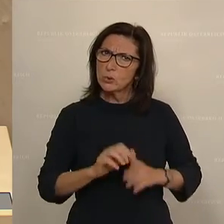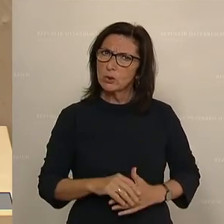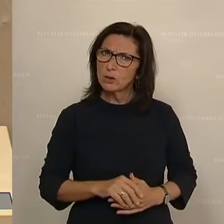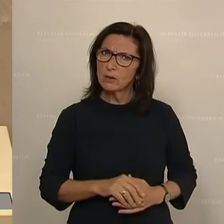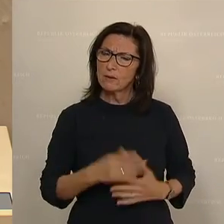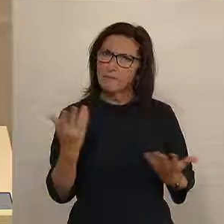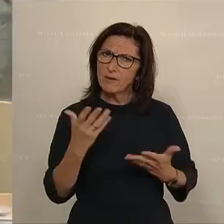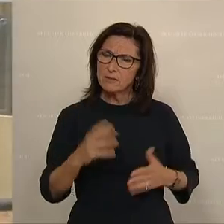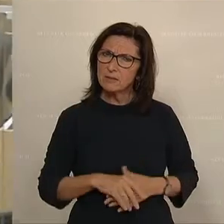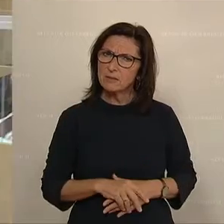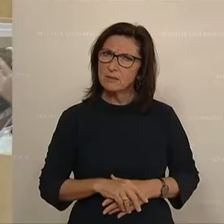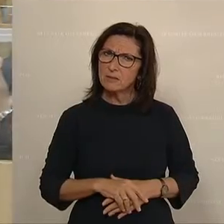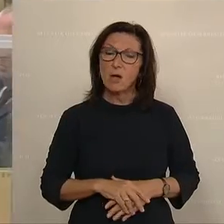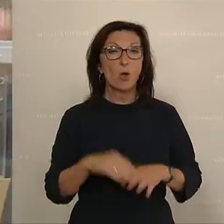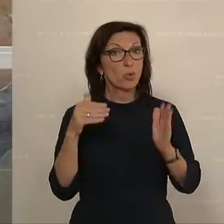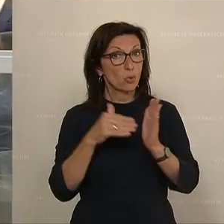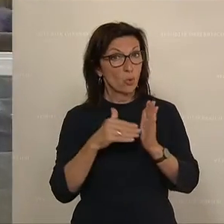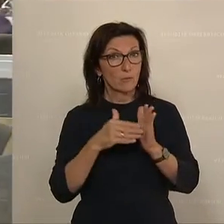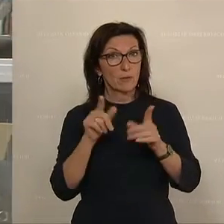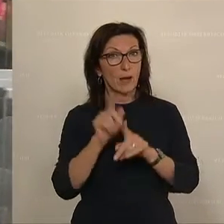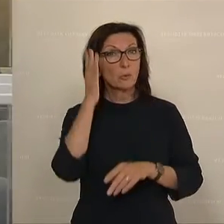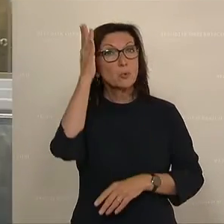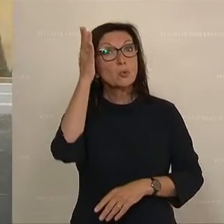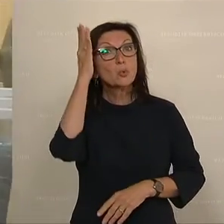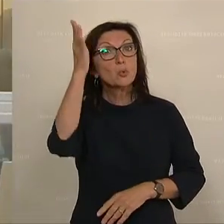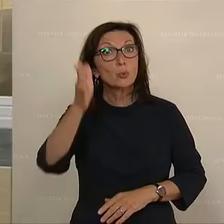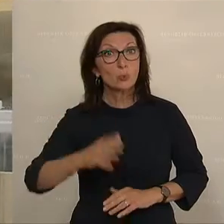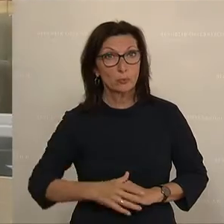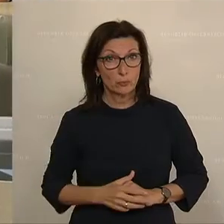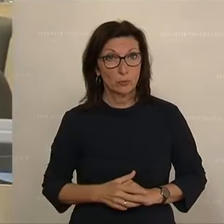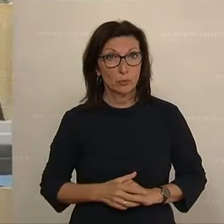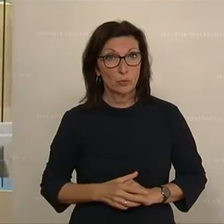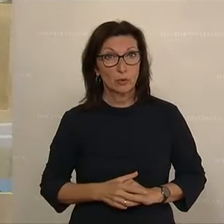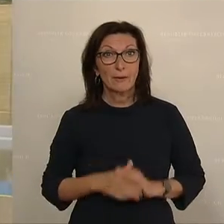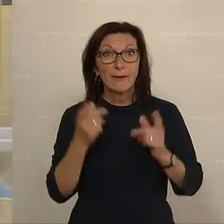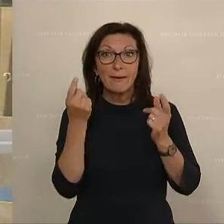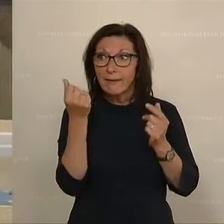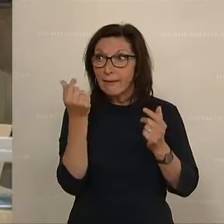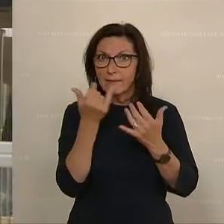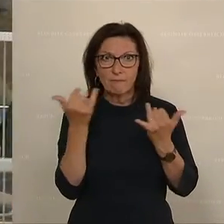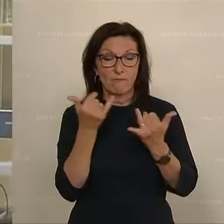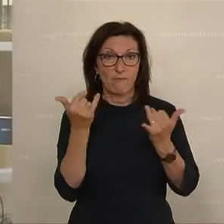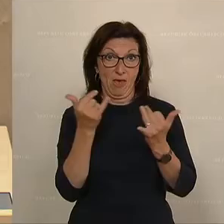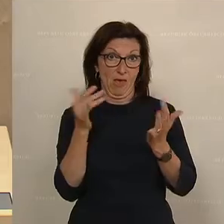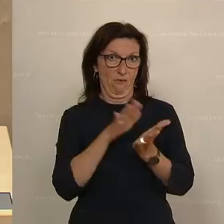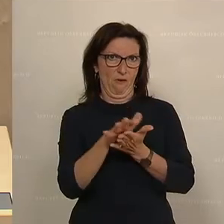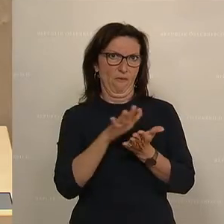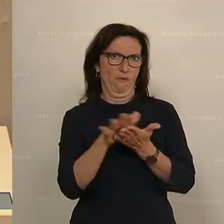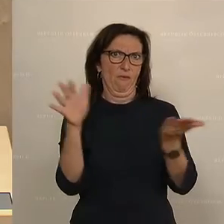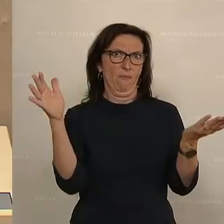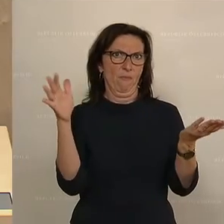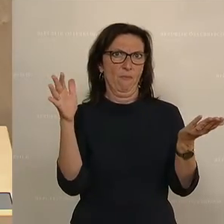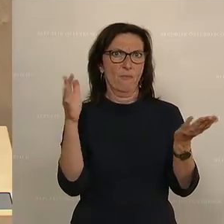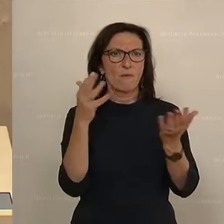ist, dass es notwendig ist, auch langfristig darauf hinzuschauen, wie das Geld eingesetzt wird, wie viel Geld eingesetzt wird.